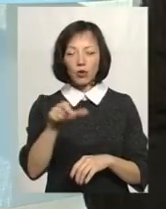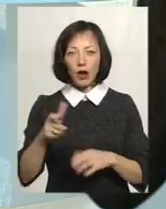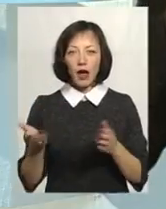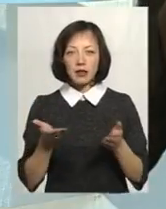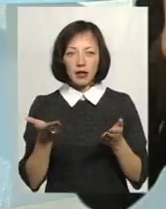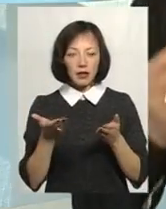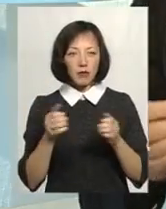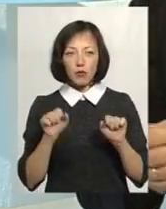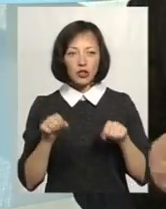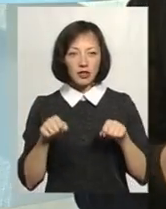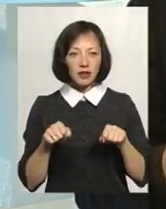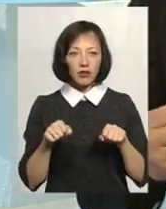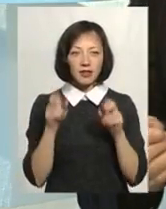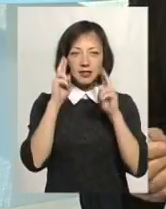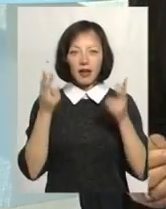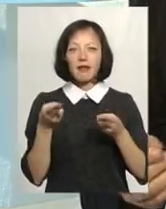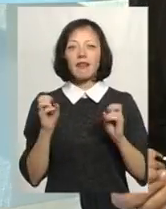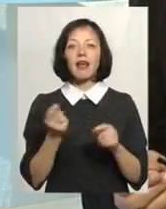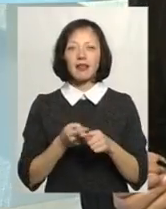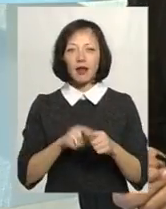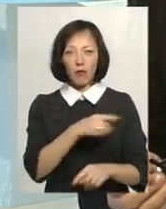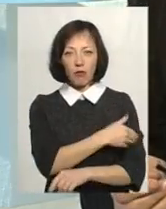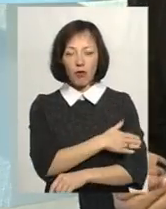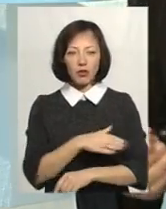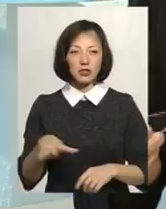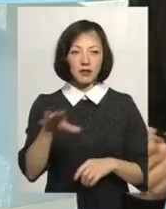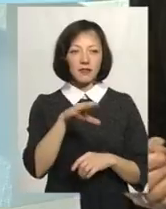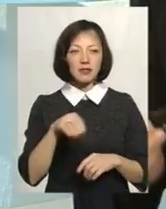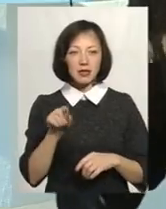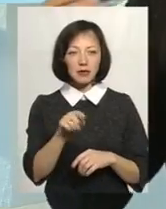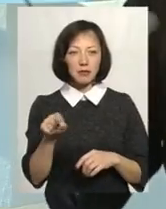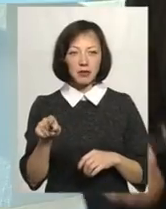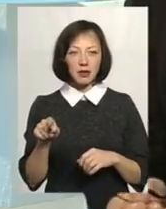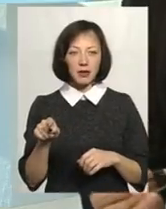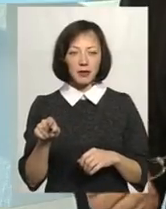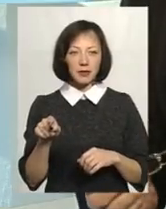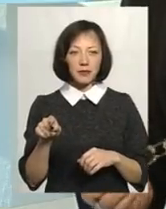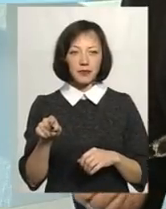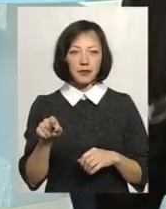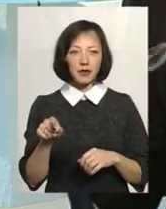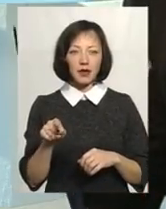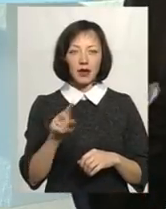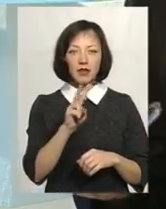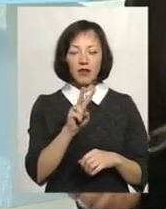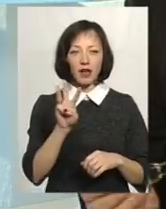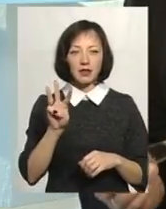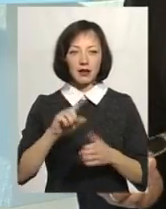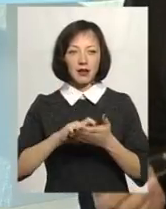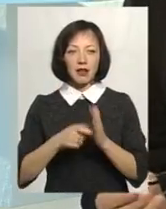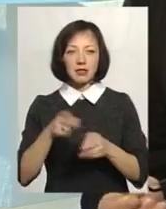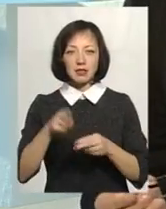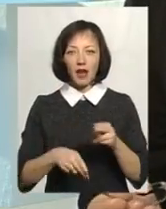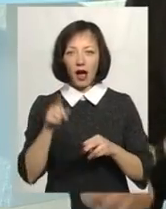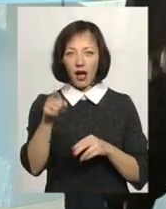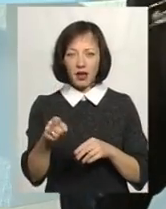можливо, навіть не знали, де та Польща, їм всім, вони по два-три класи закінчили, а їм